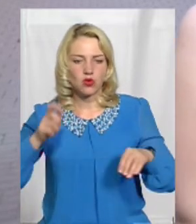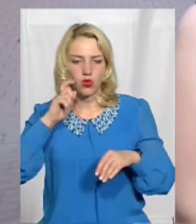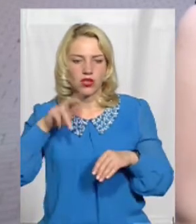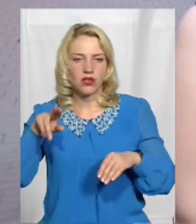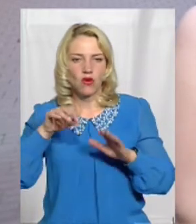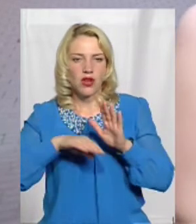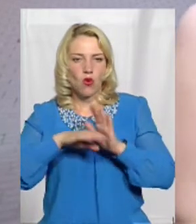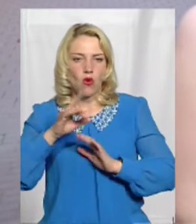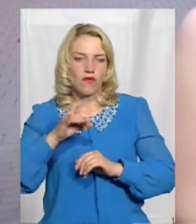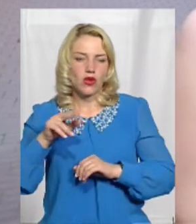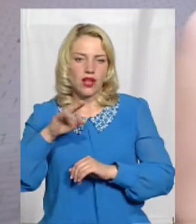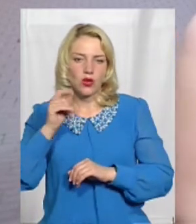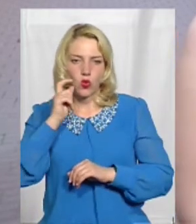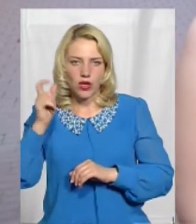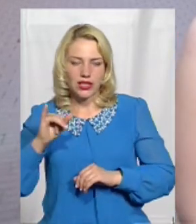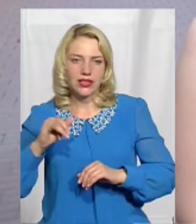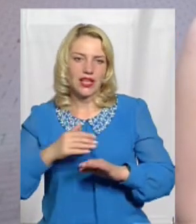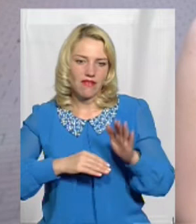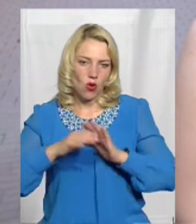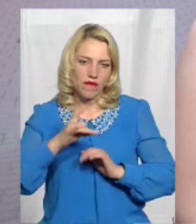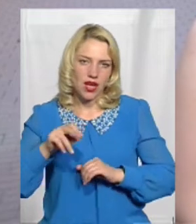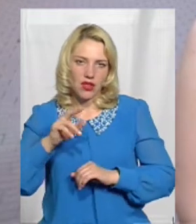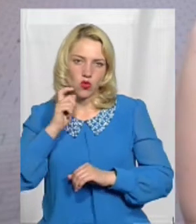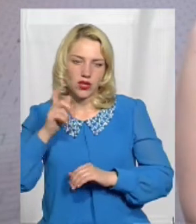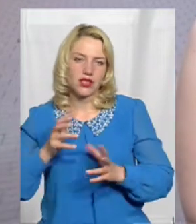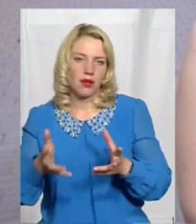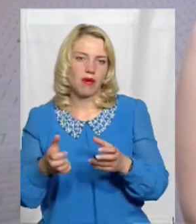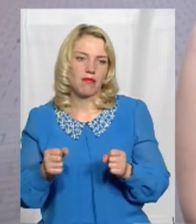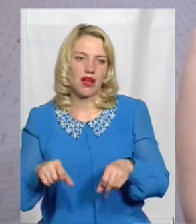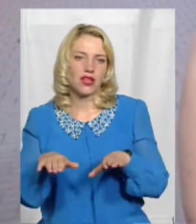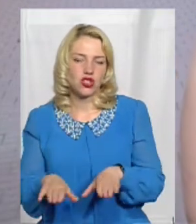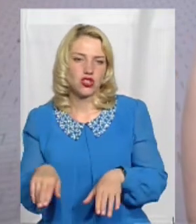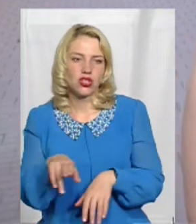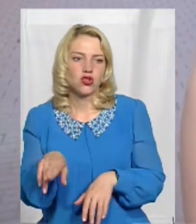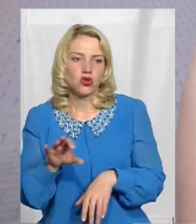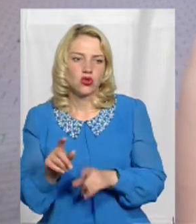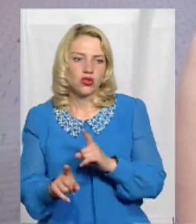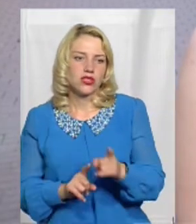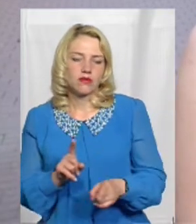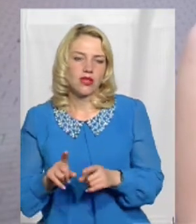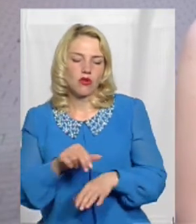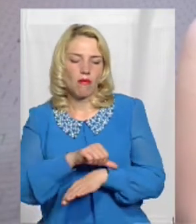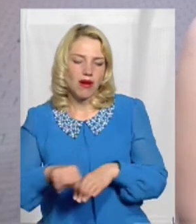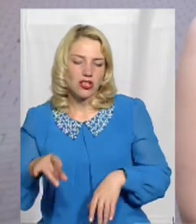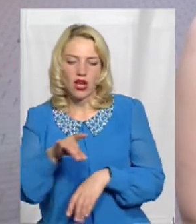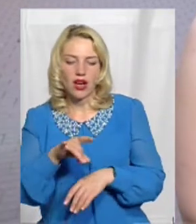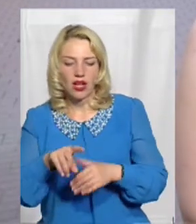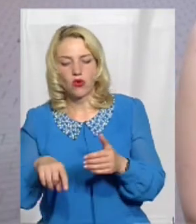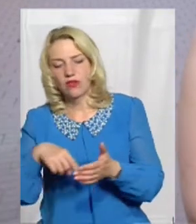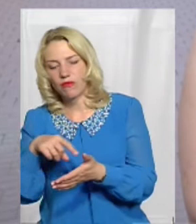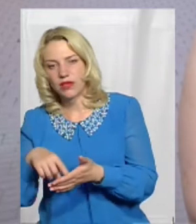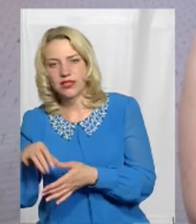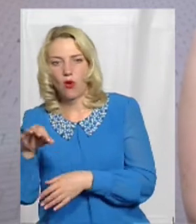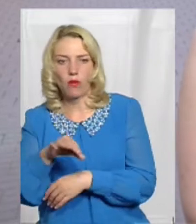Верховної Ради України І тоді Верховна Рада України приймає рішення щодо зміни меж районів, міст, областей